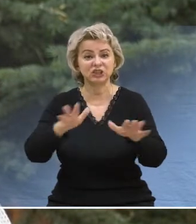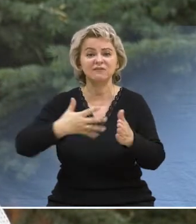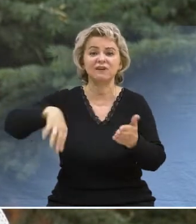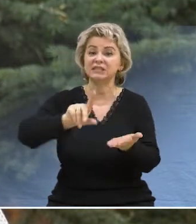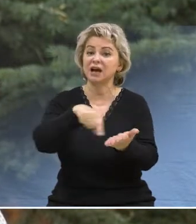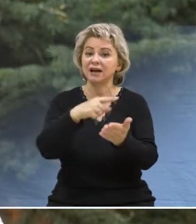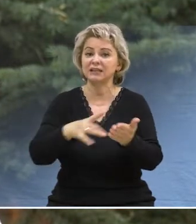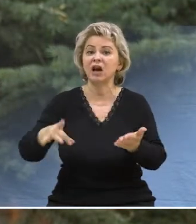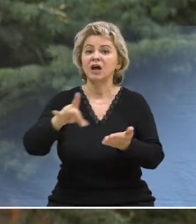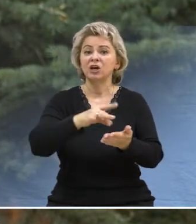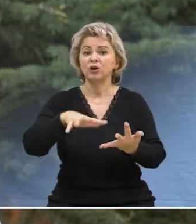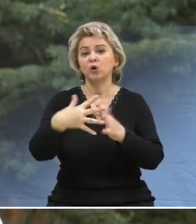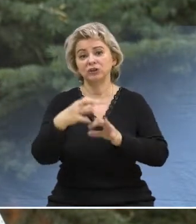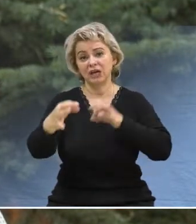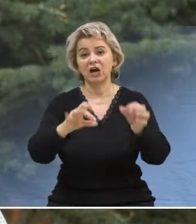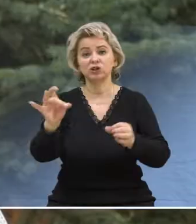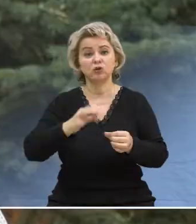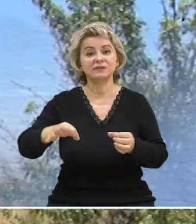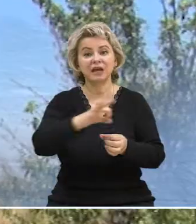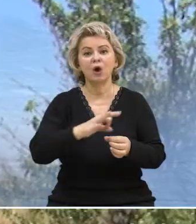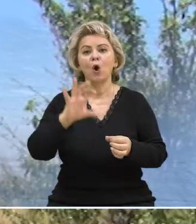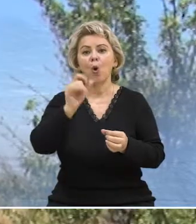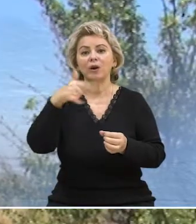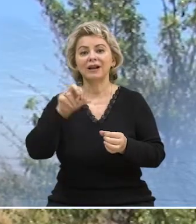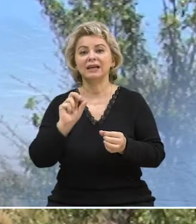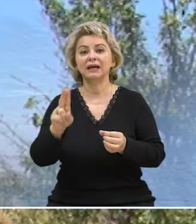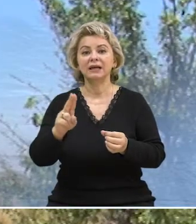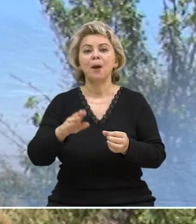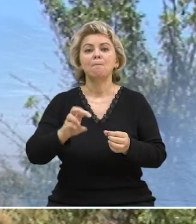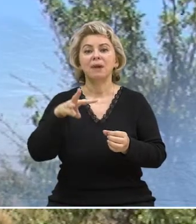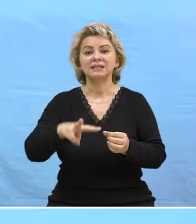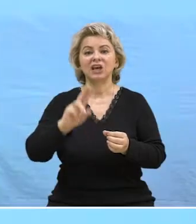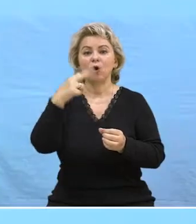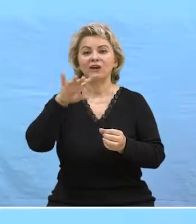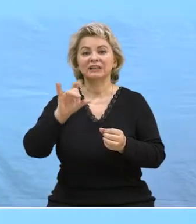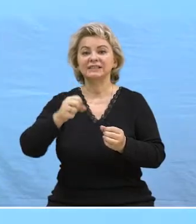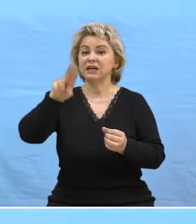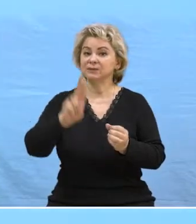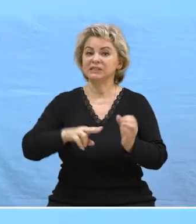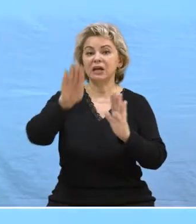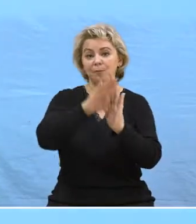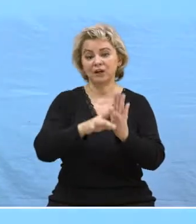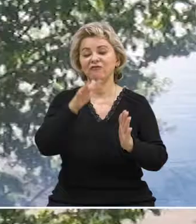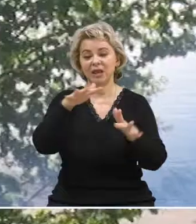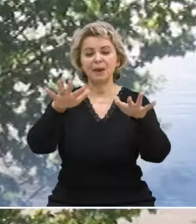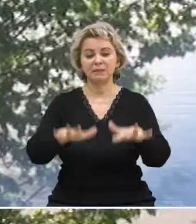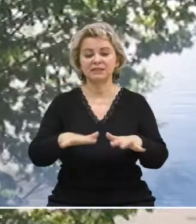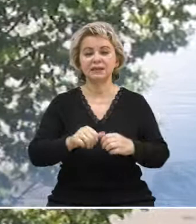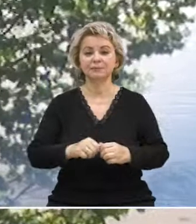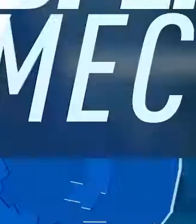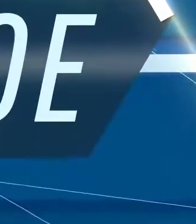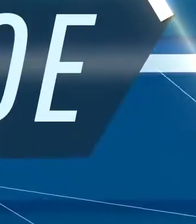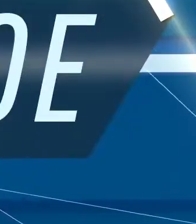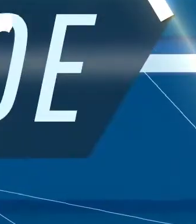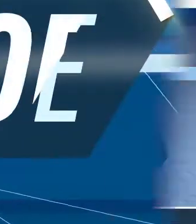сети во всех городах и хуторах Ростовской области. Галина Орлик, Сергей Сорочинский, Максим Ковердынский специально для программы «Время